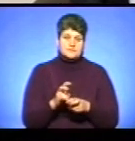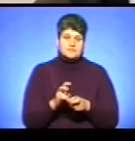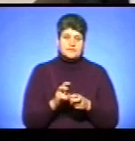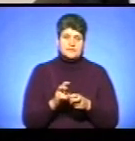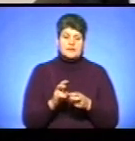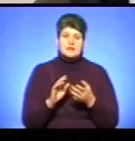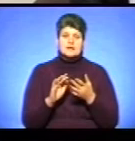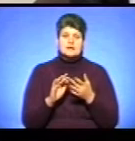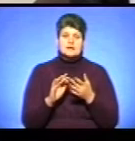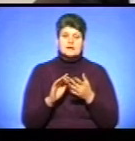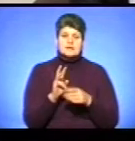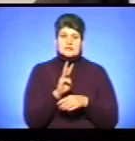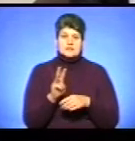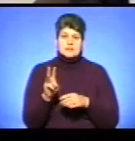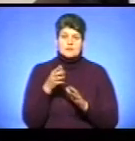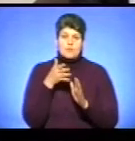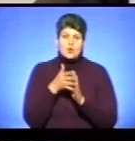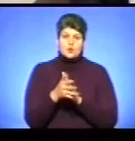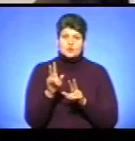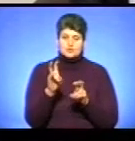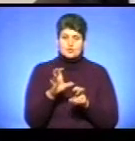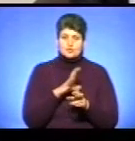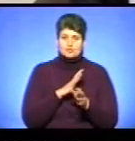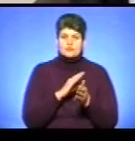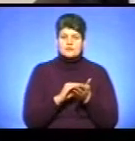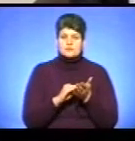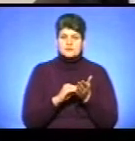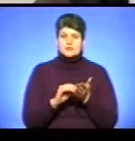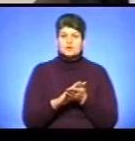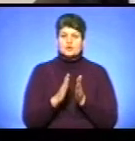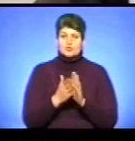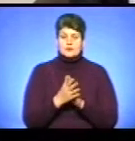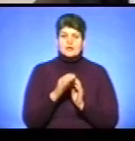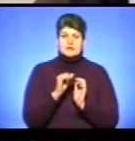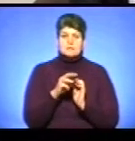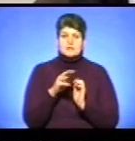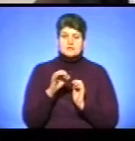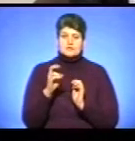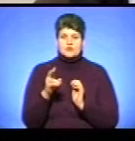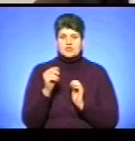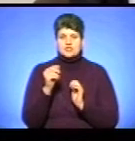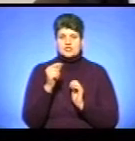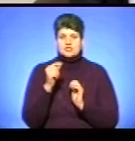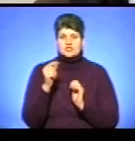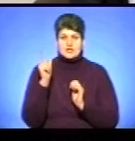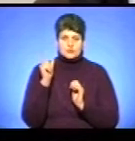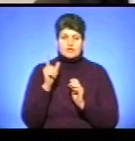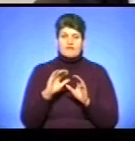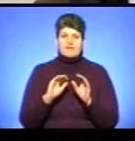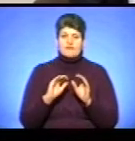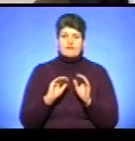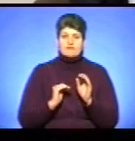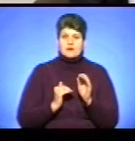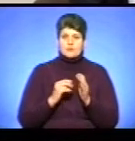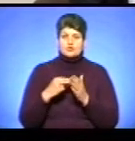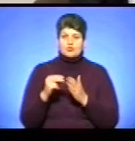Прозору 19 листопада був укладений договір між директором підприємства Андрієм Мастюхом та чеською фірмою про закупівлю міських